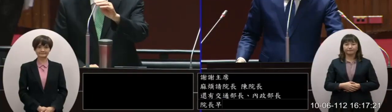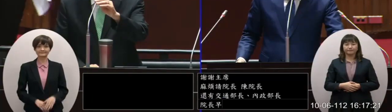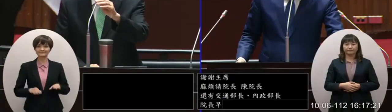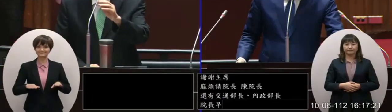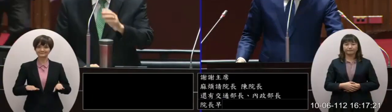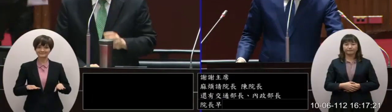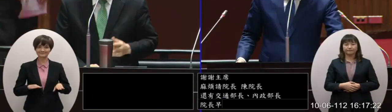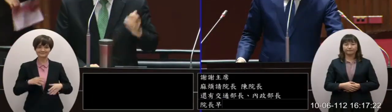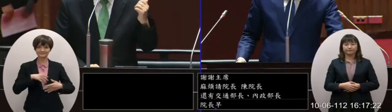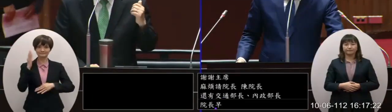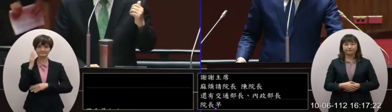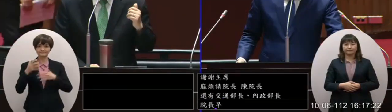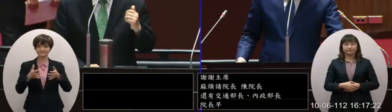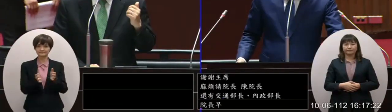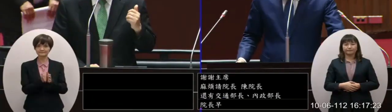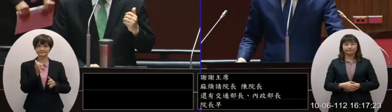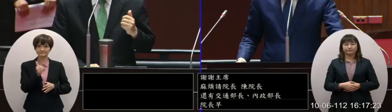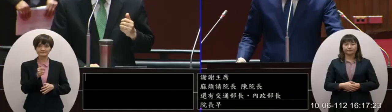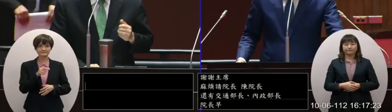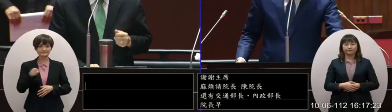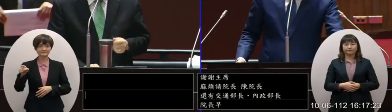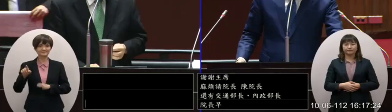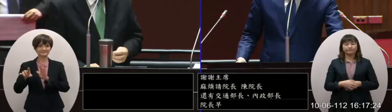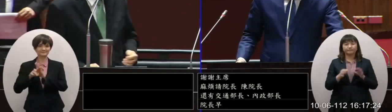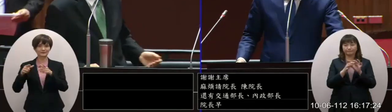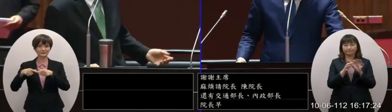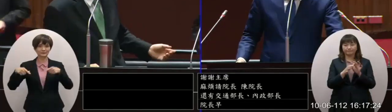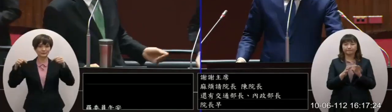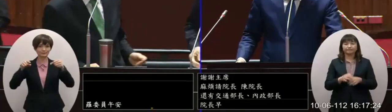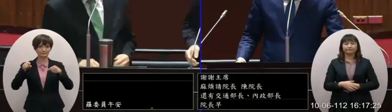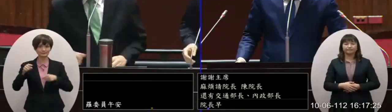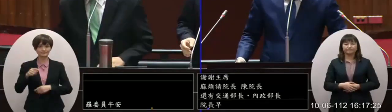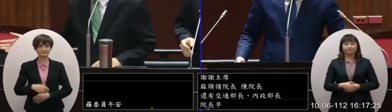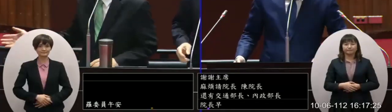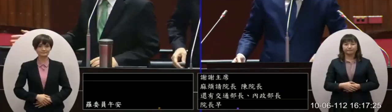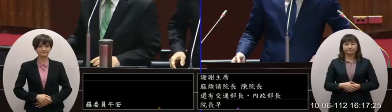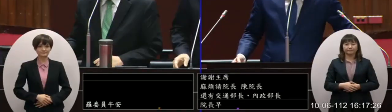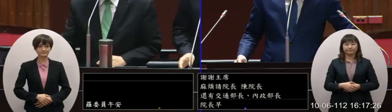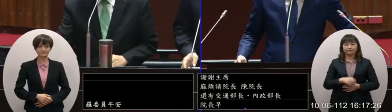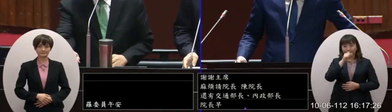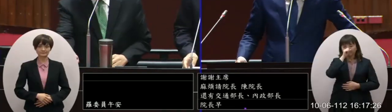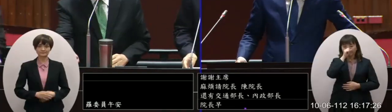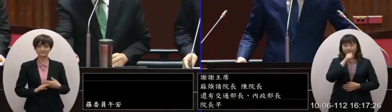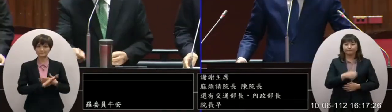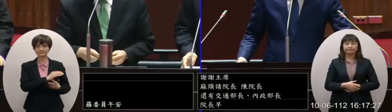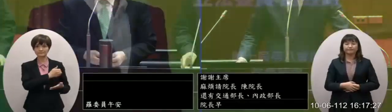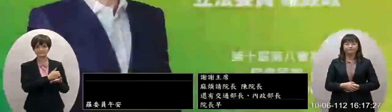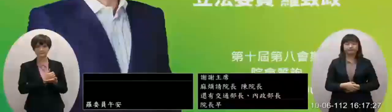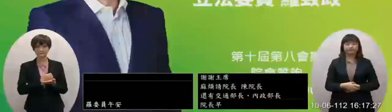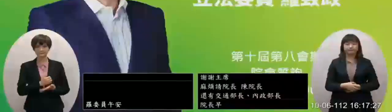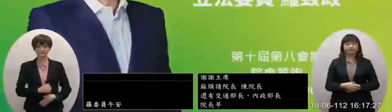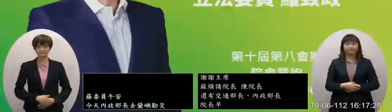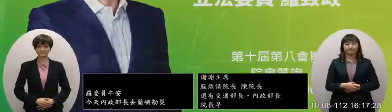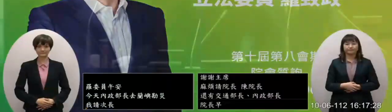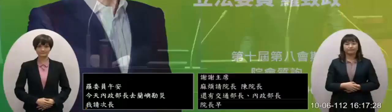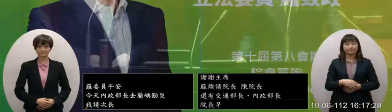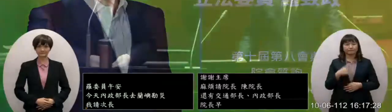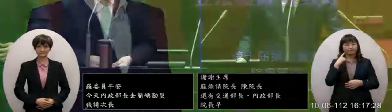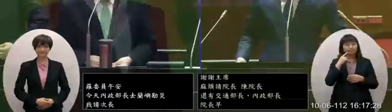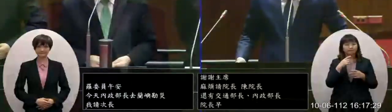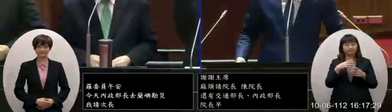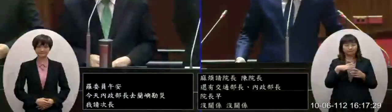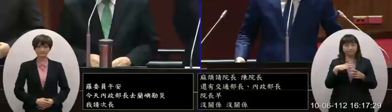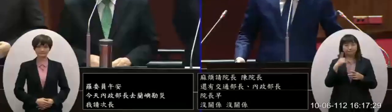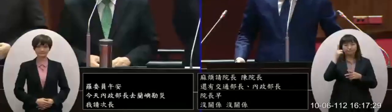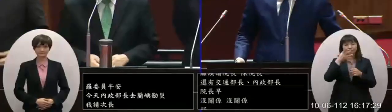今天內政部長去南宇喔,沒關係,沒關係那我請那個致...好我想院長了